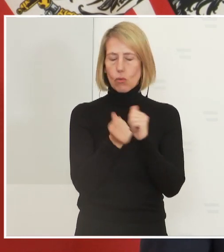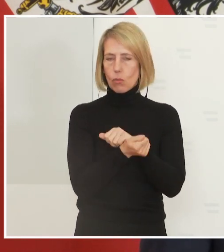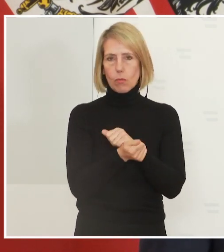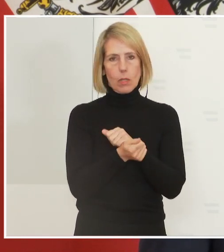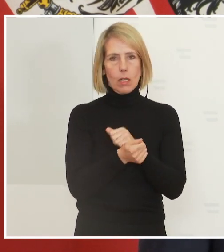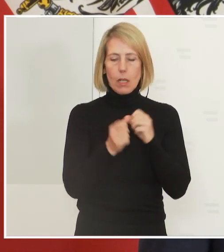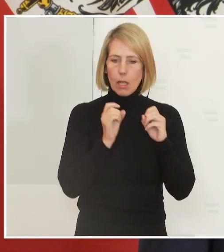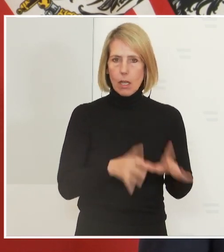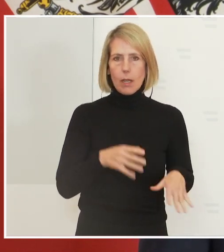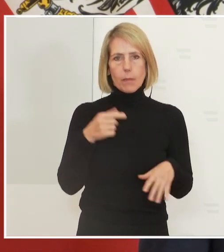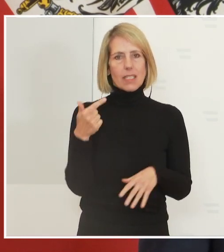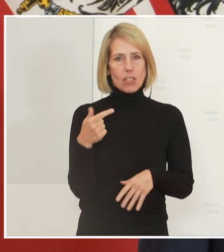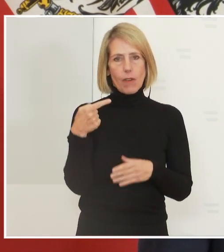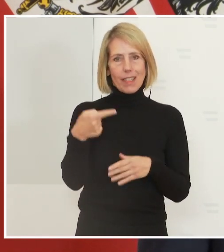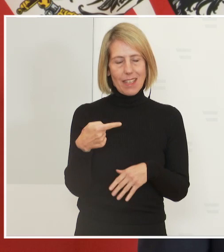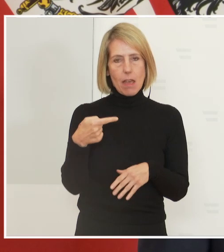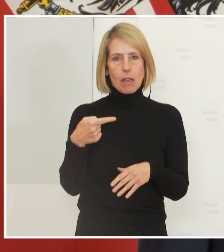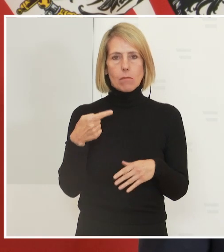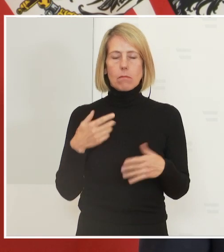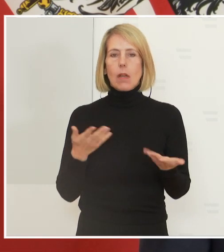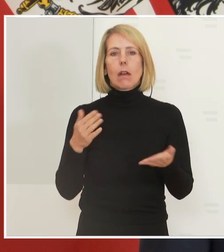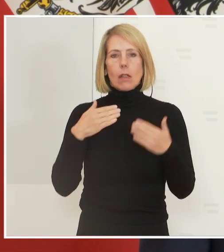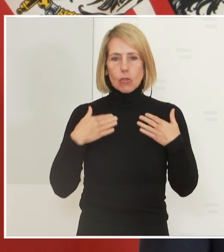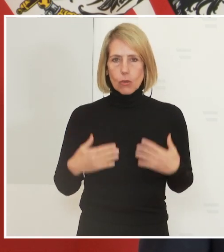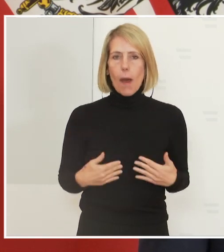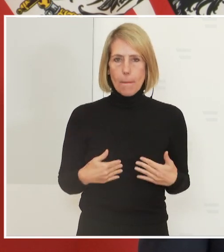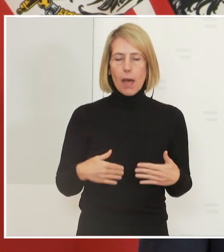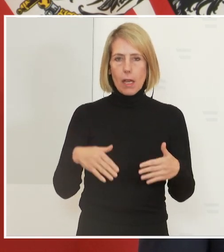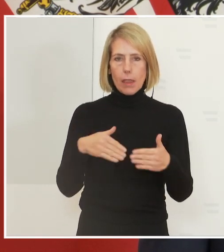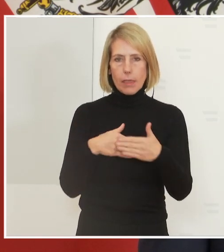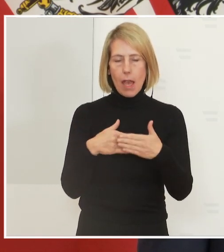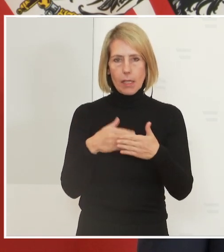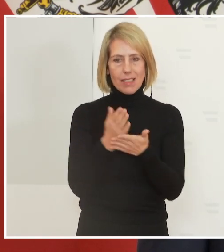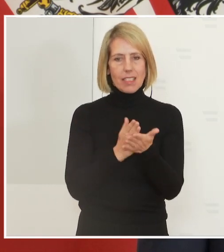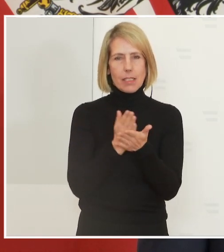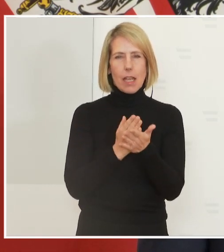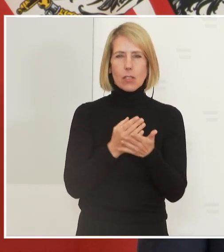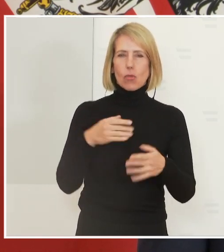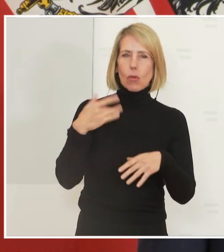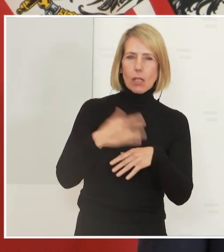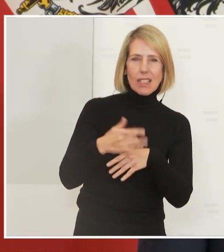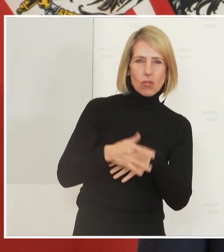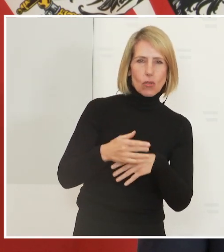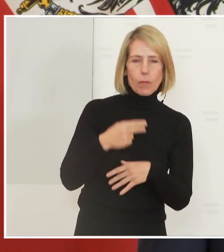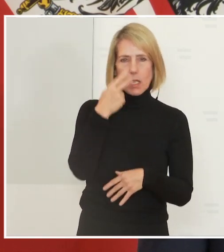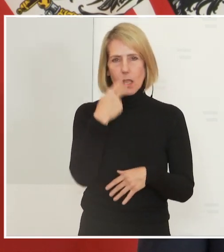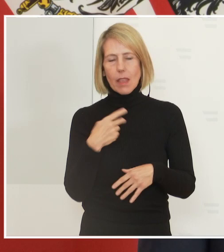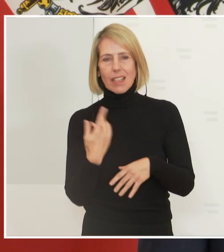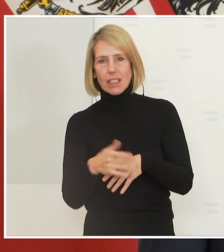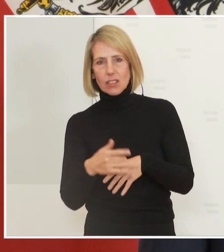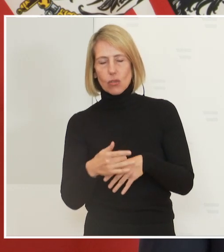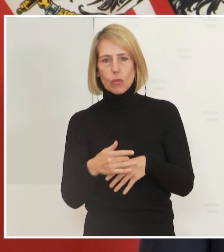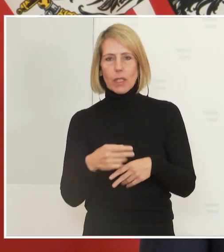Das heißt, bei körpernahm Dienstleistern sowie Restaurants, der Nachtgastronomie, der Hotellerie,